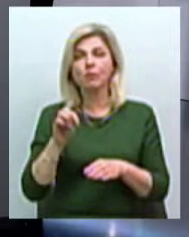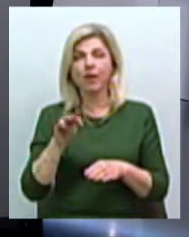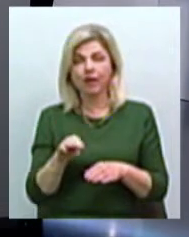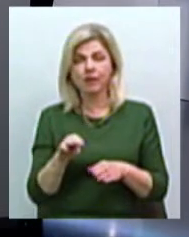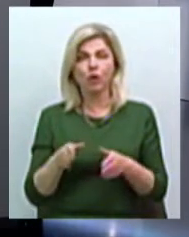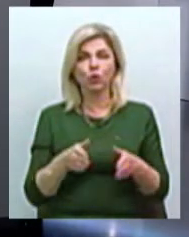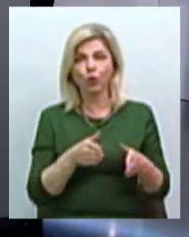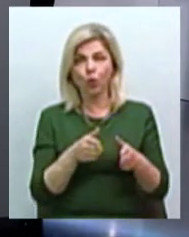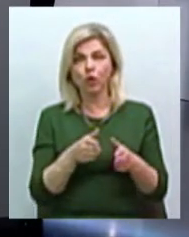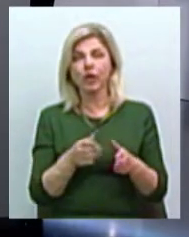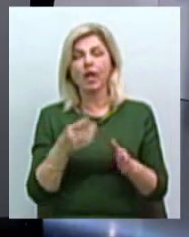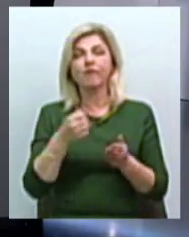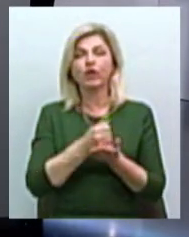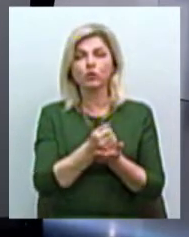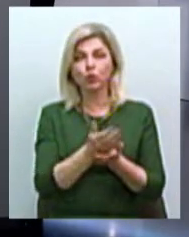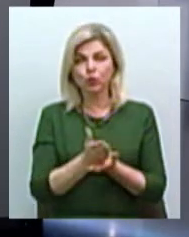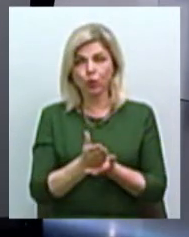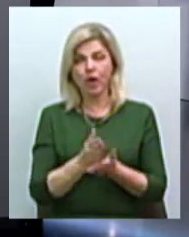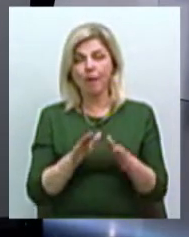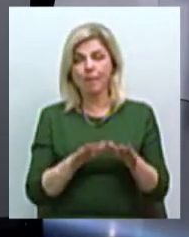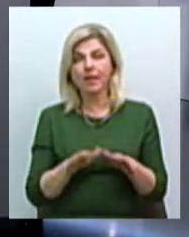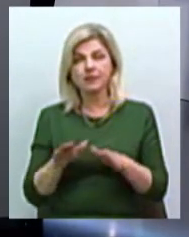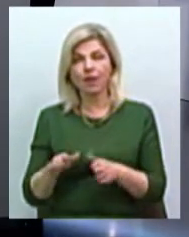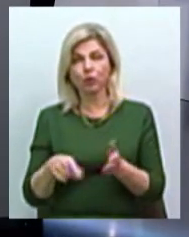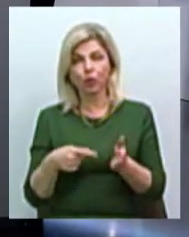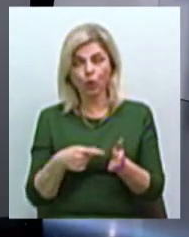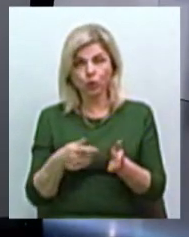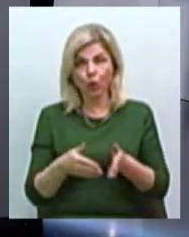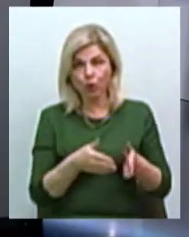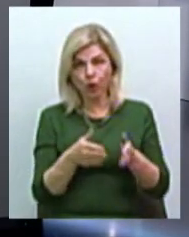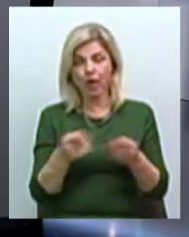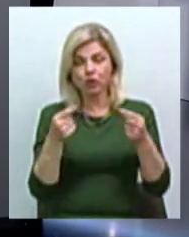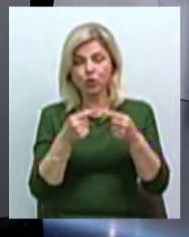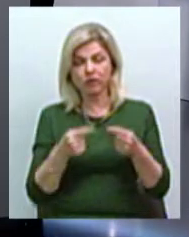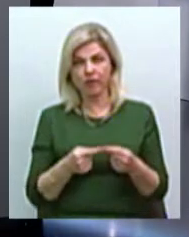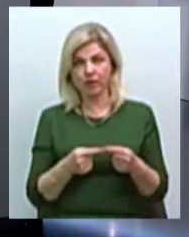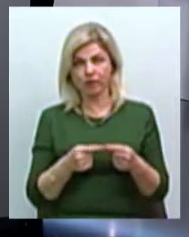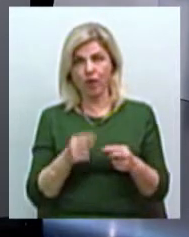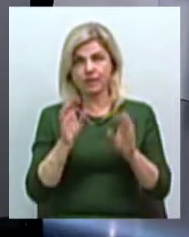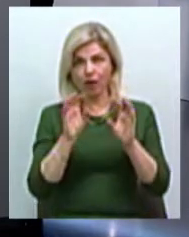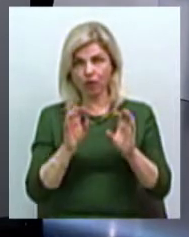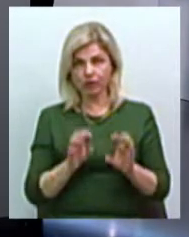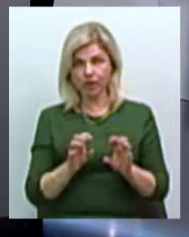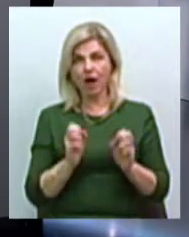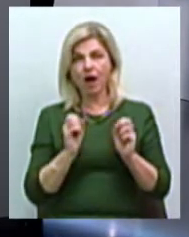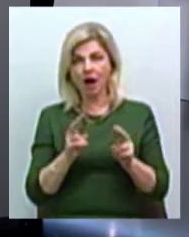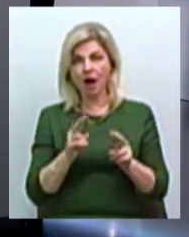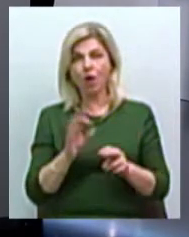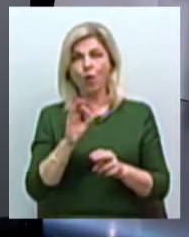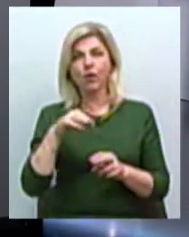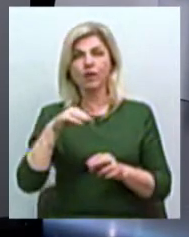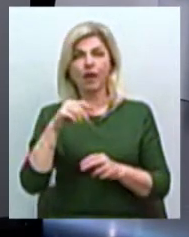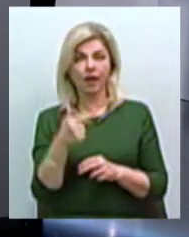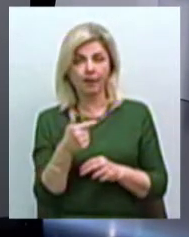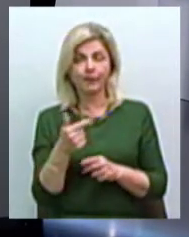структуры местными дорогами, соответствують требованиям національного законодательства, наскільки територіальні громади готові к тому,